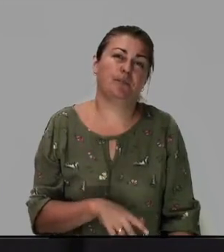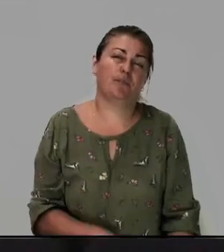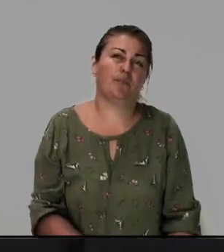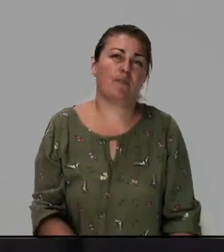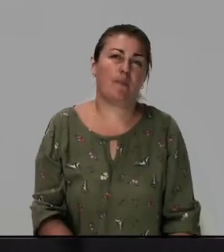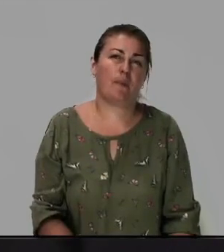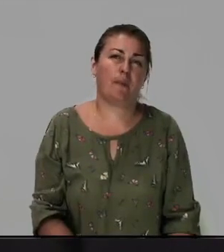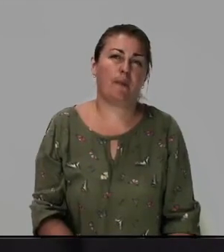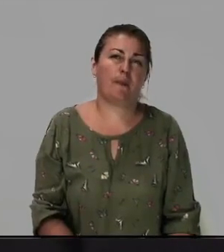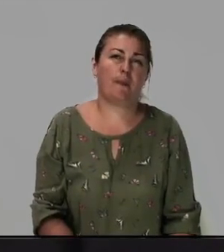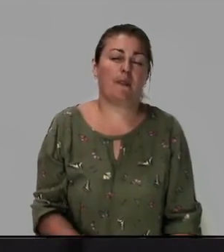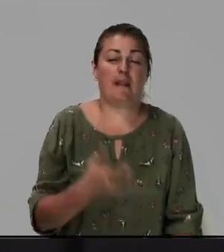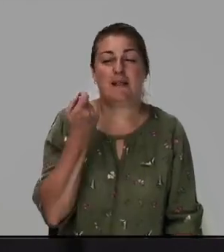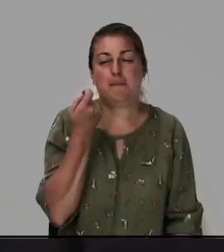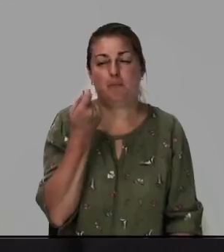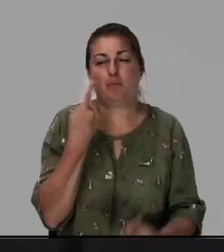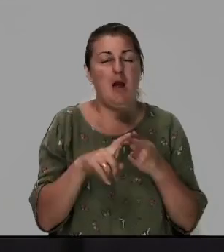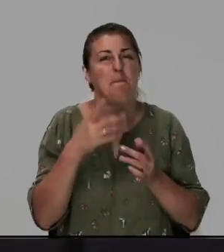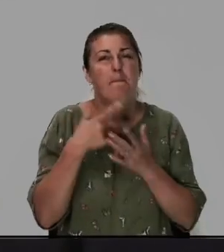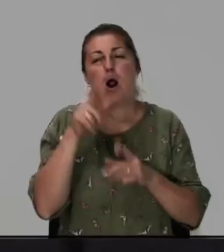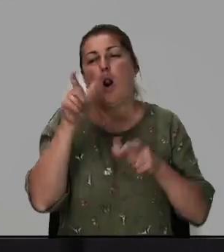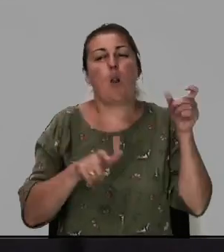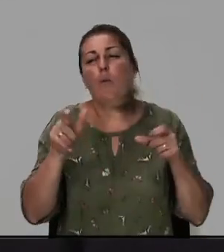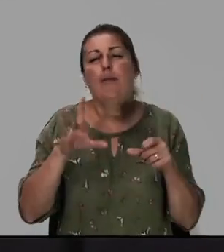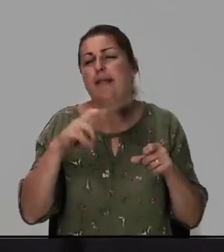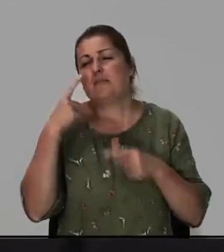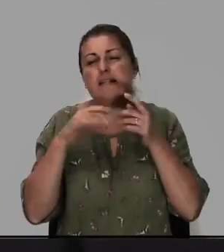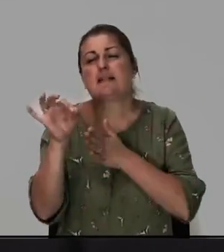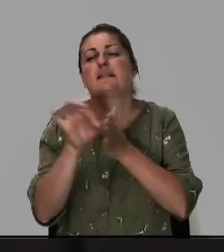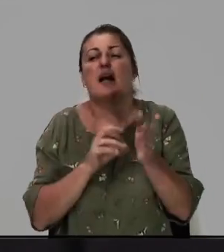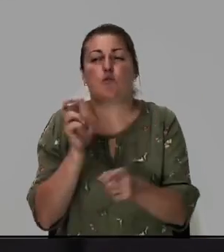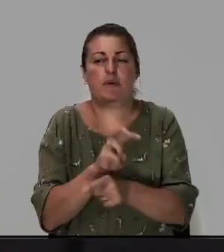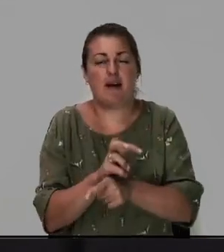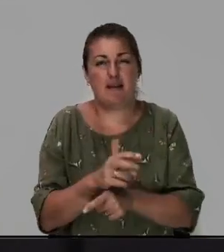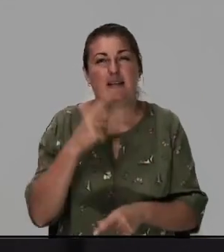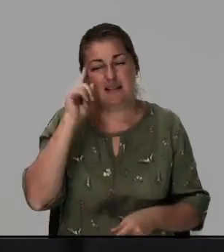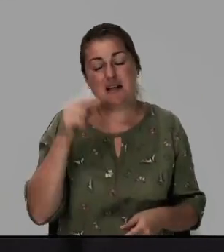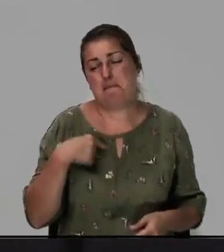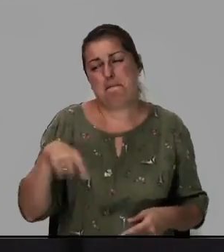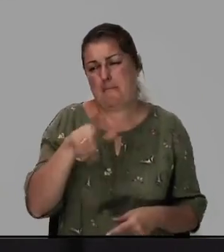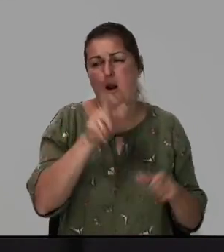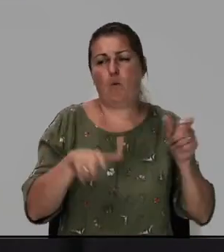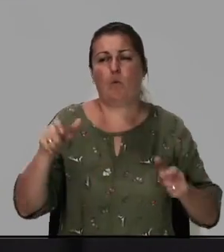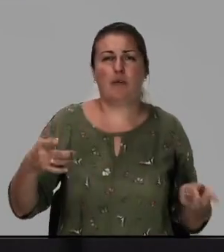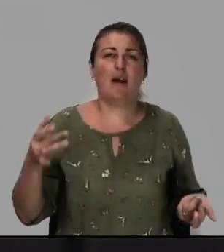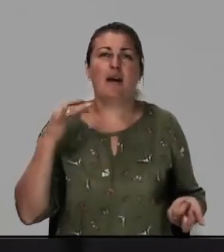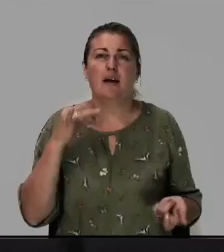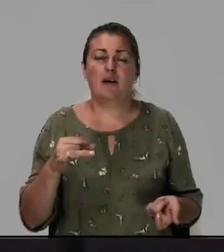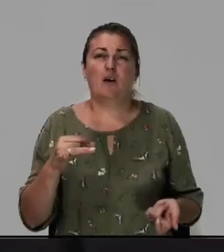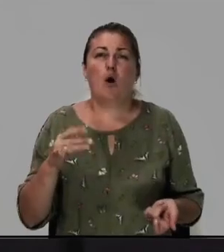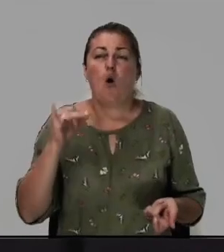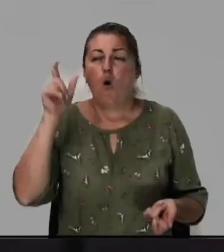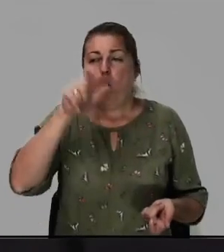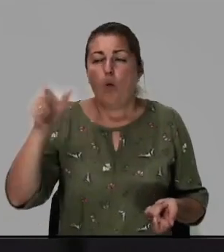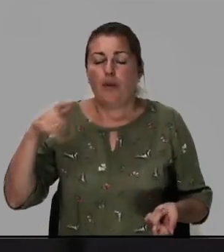давайте немножко иначе люди не всегда сразу приходили знаете мы люди и у